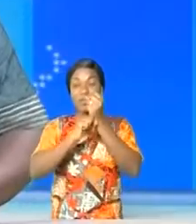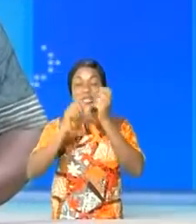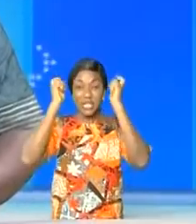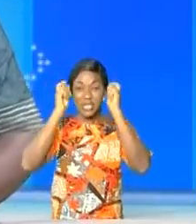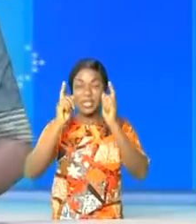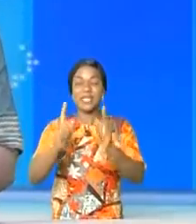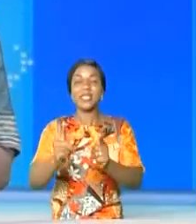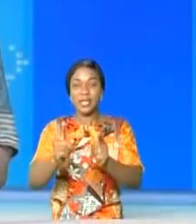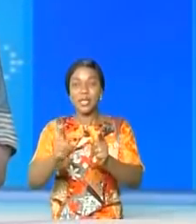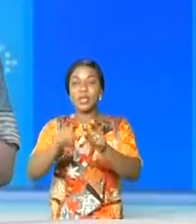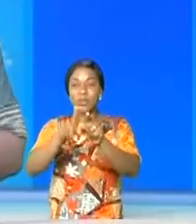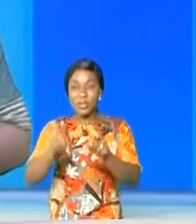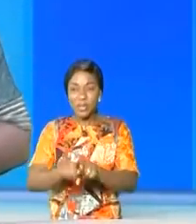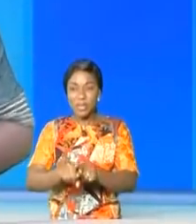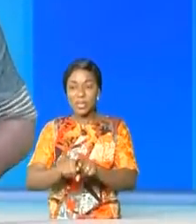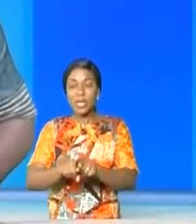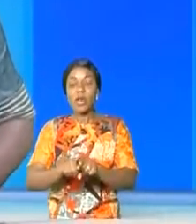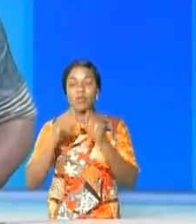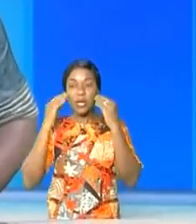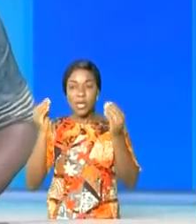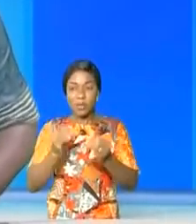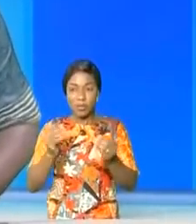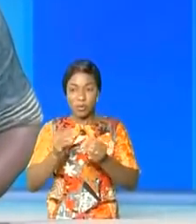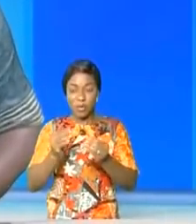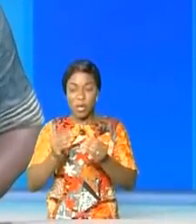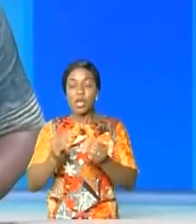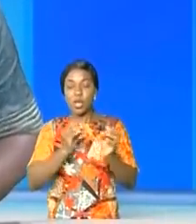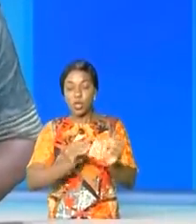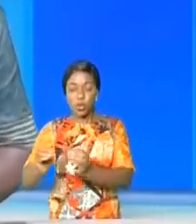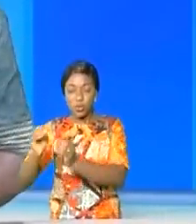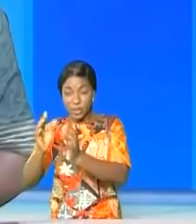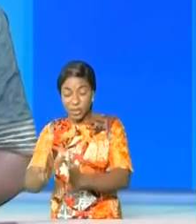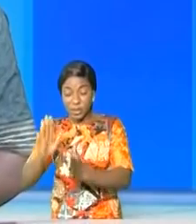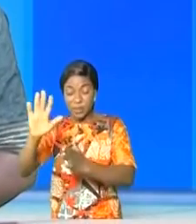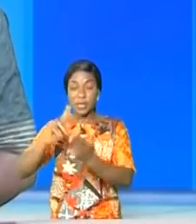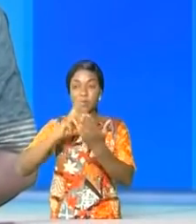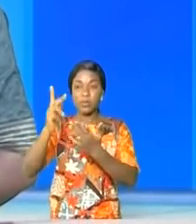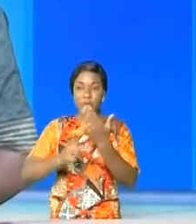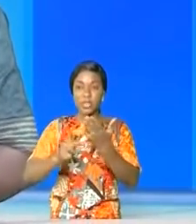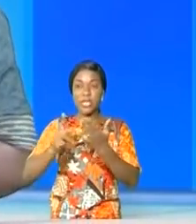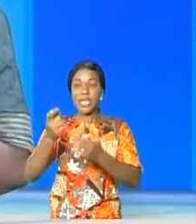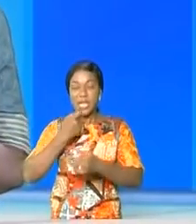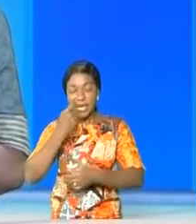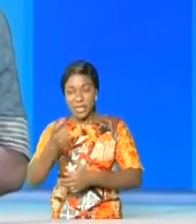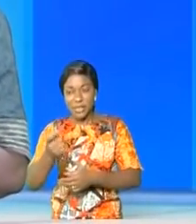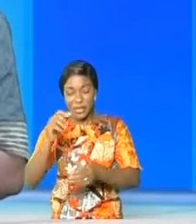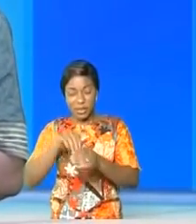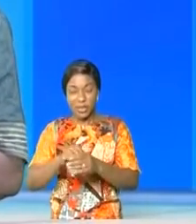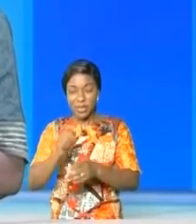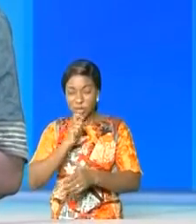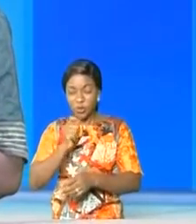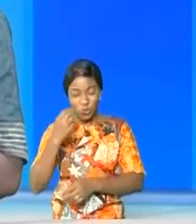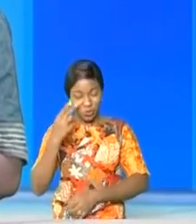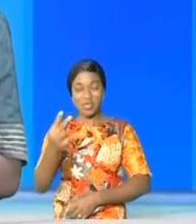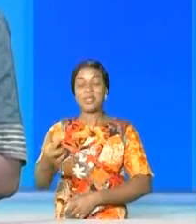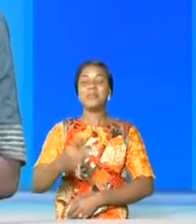éducatif percé en sigle. Assurance du coordonnateur de ces projets, c'était au cours d'un point de presse, nous